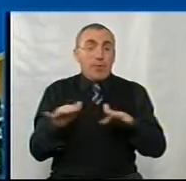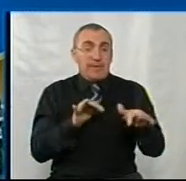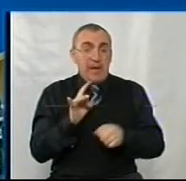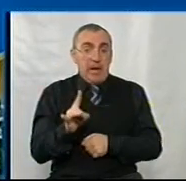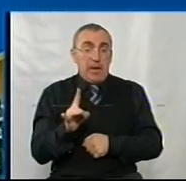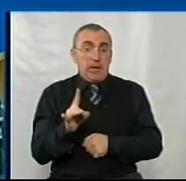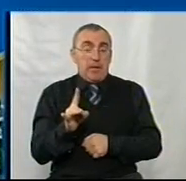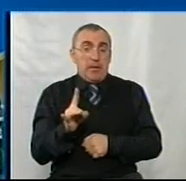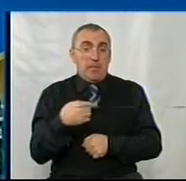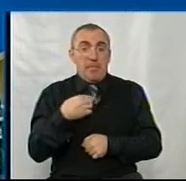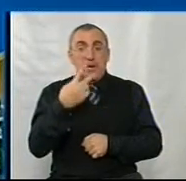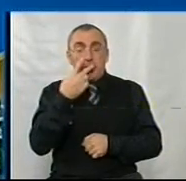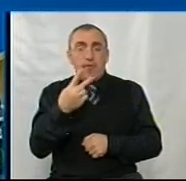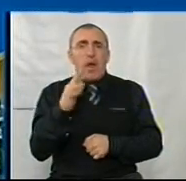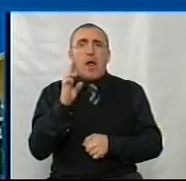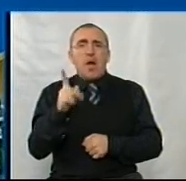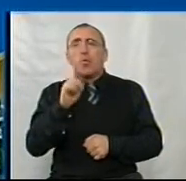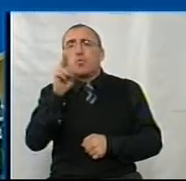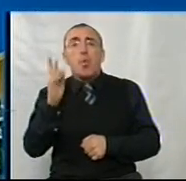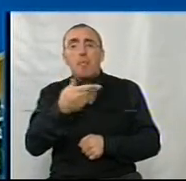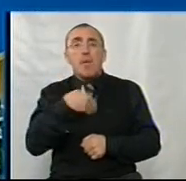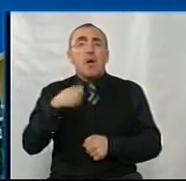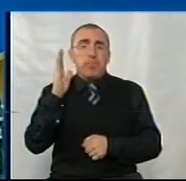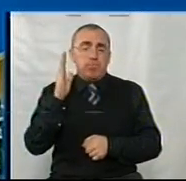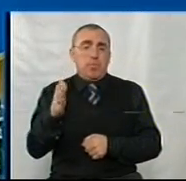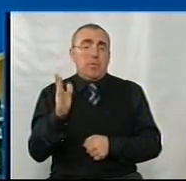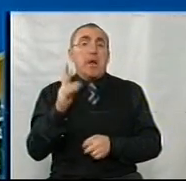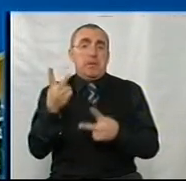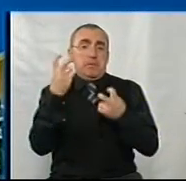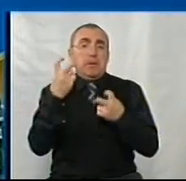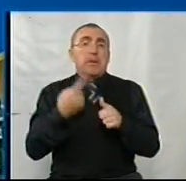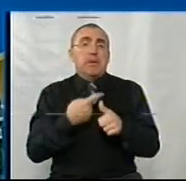і коли ми дивилися, хто ми будемо, ну як ми будемо називати,